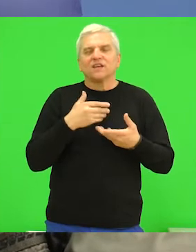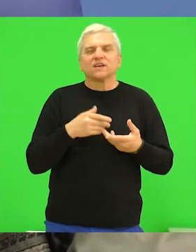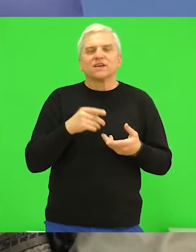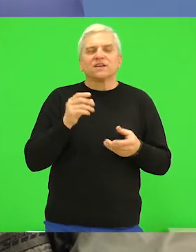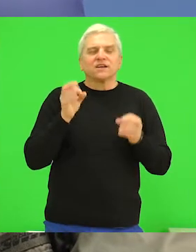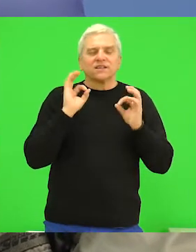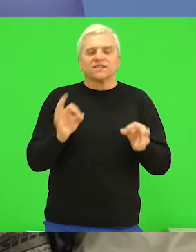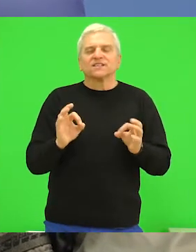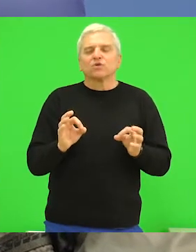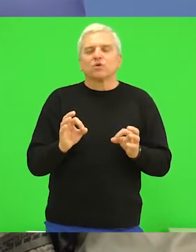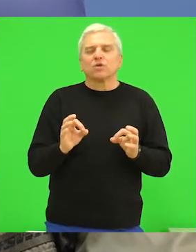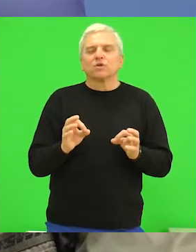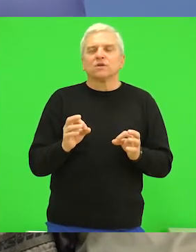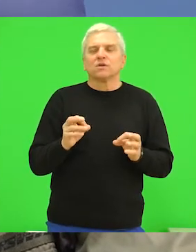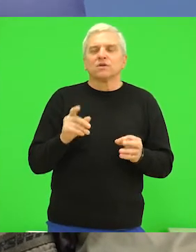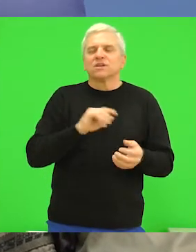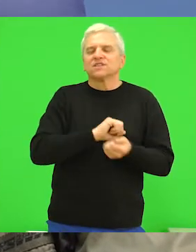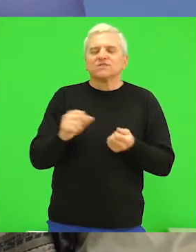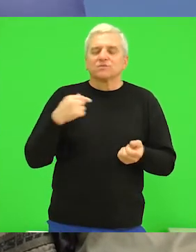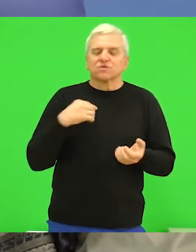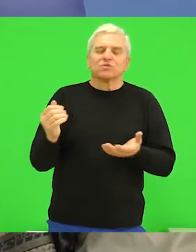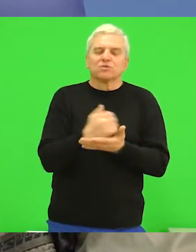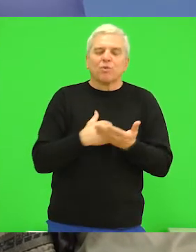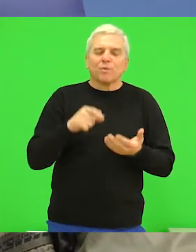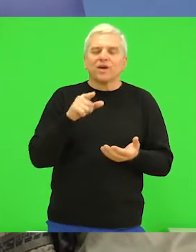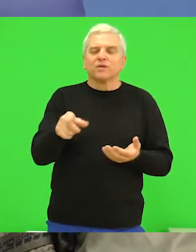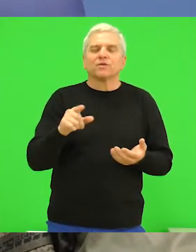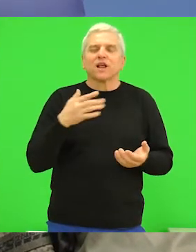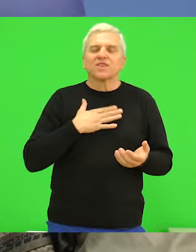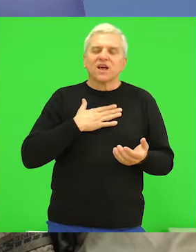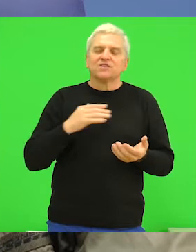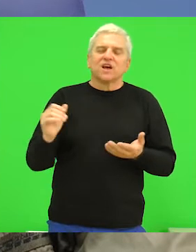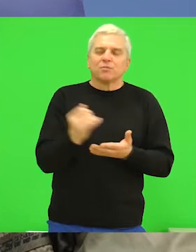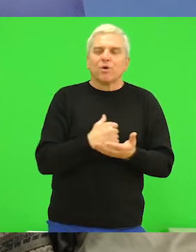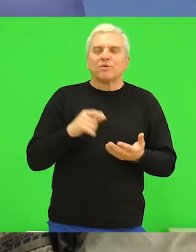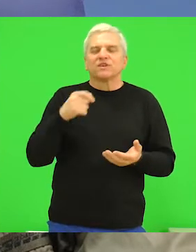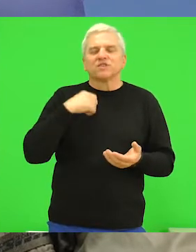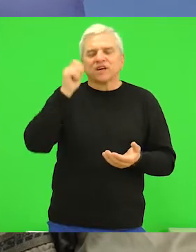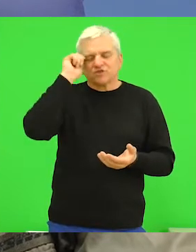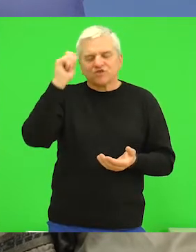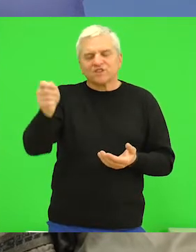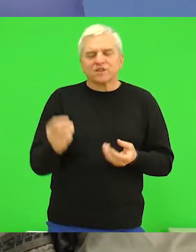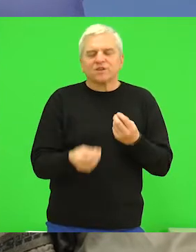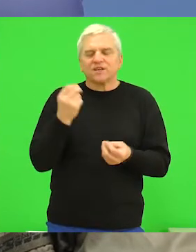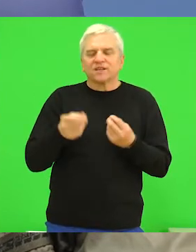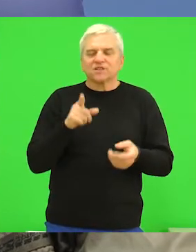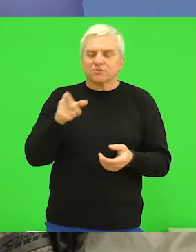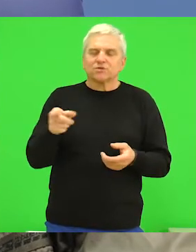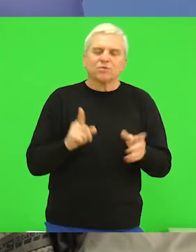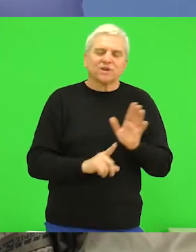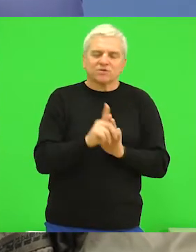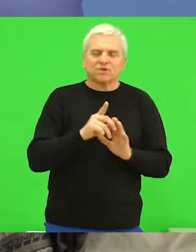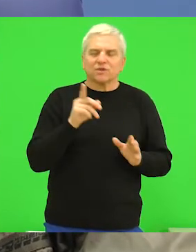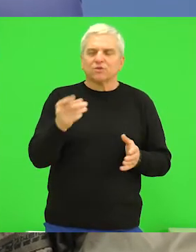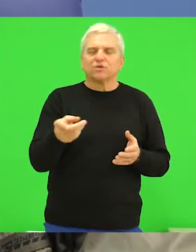Ali sigurno da su momci zaslužili pobedu, sigurno da je njihova pobeda, čestitam im na tome,